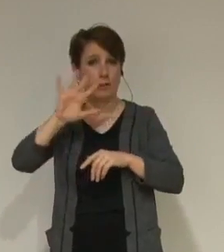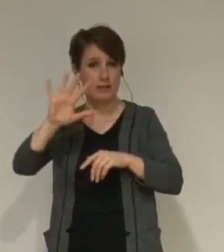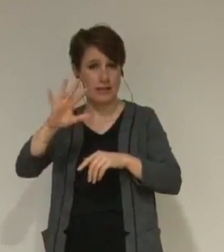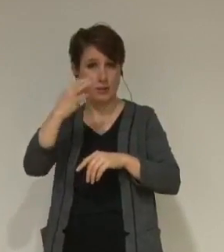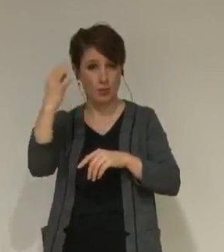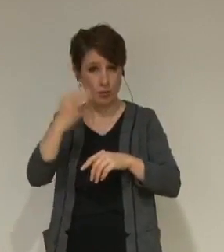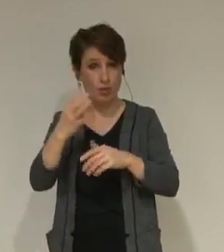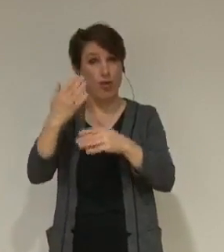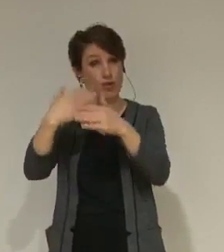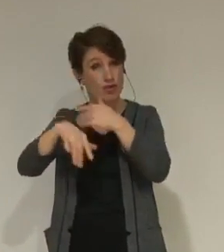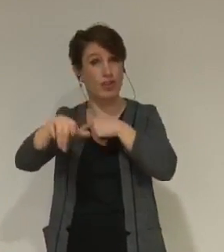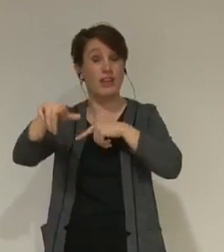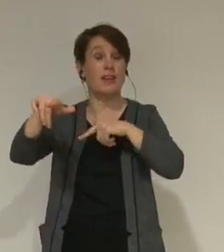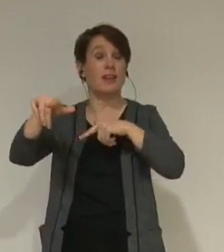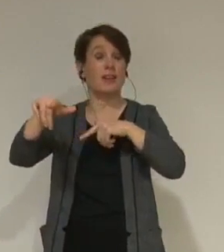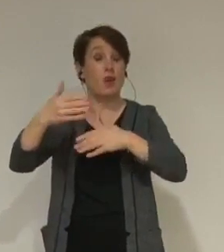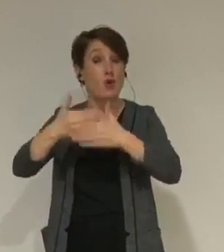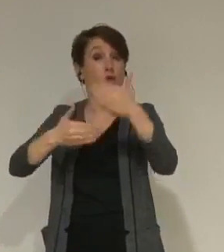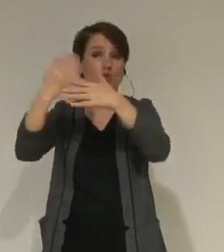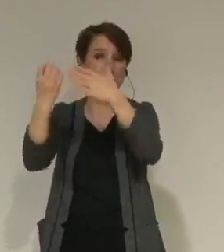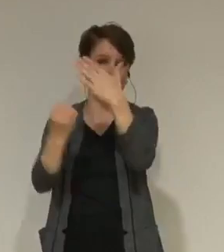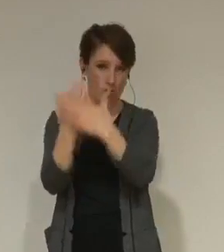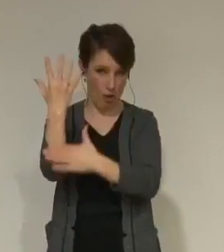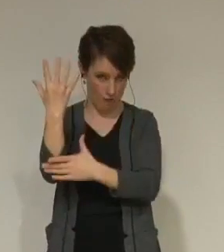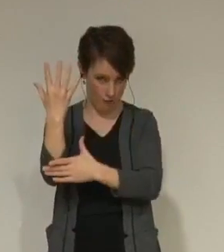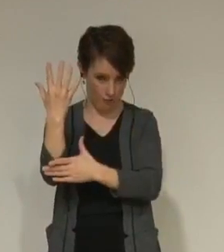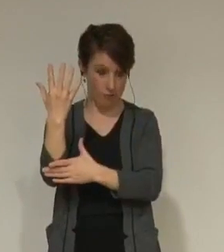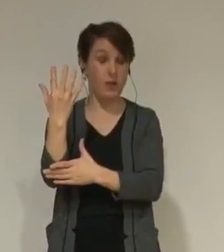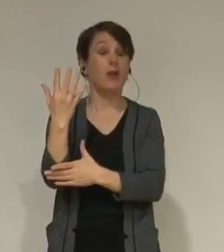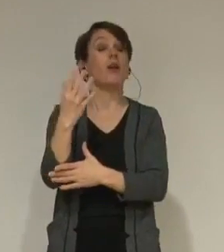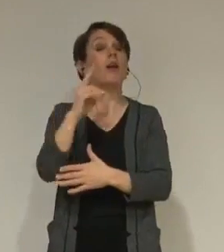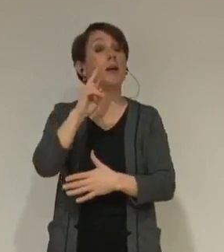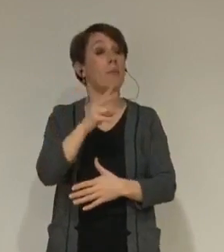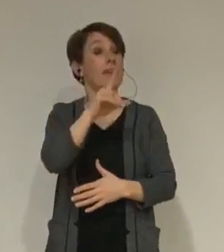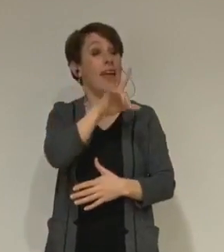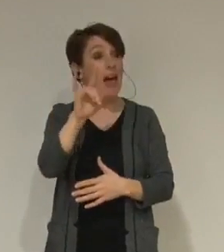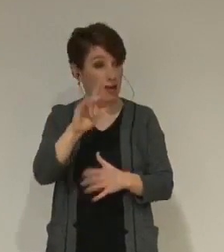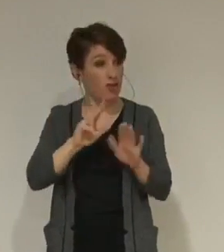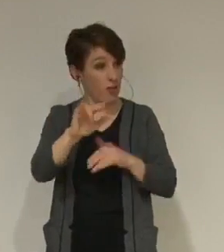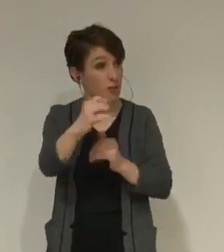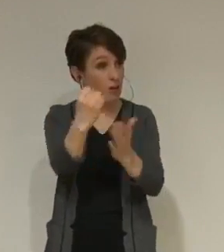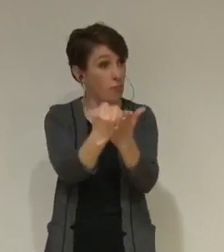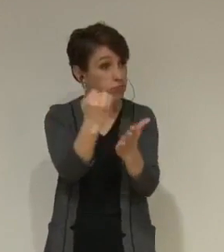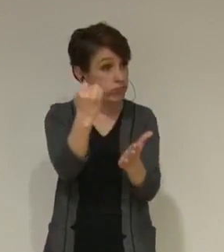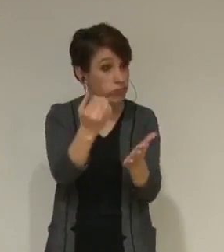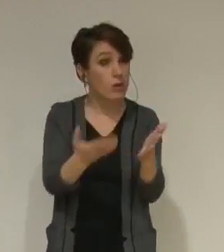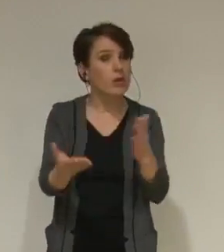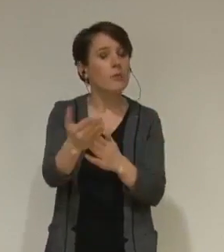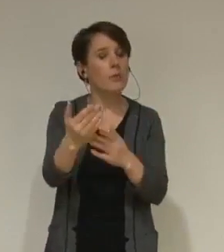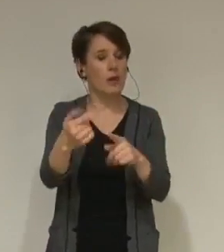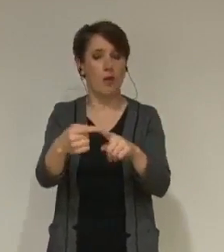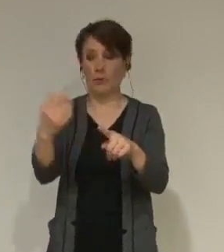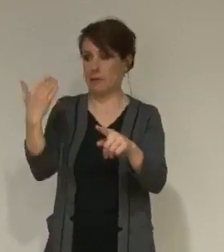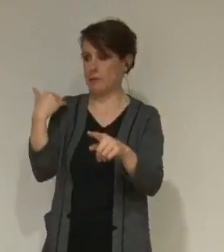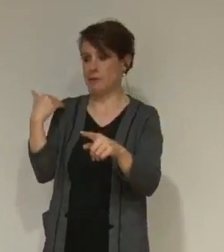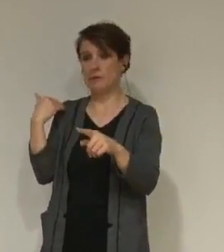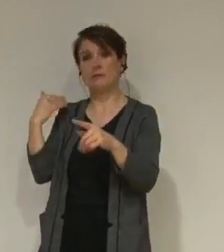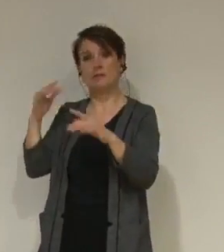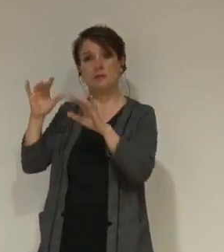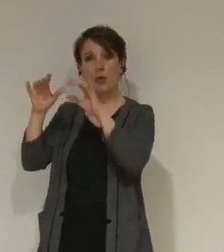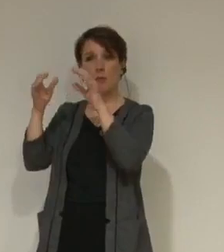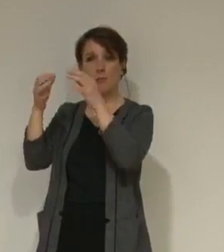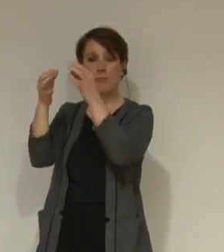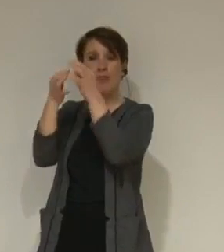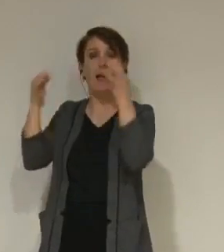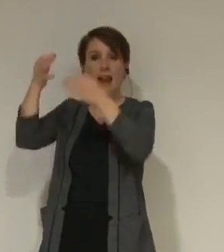neuve. Au moment d'approuver ce PLH, le rapport de la Cour des comptes du 22 février doit nous